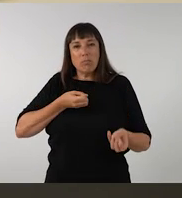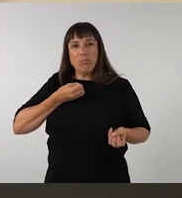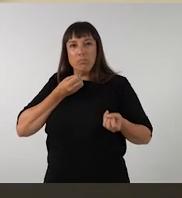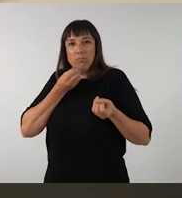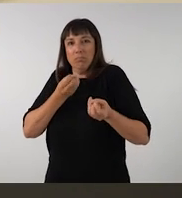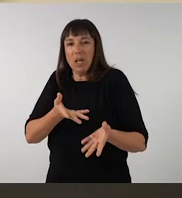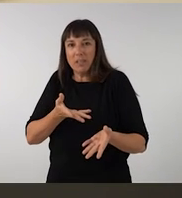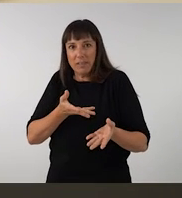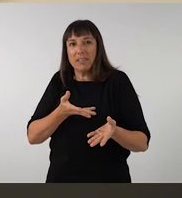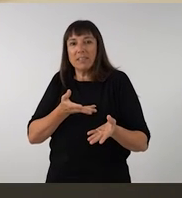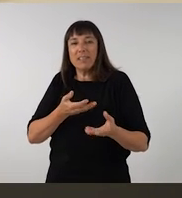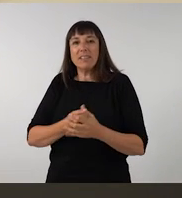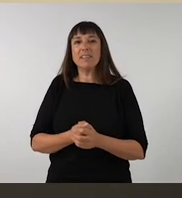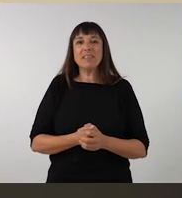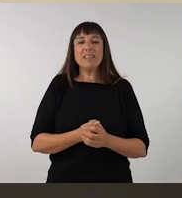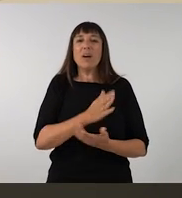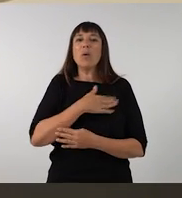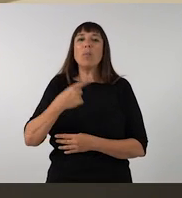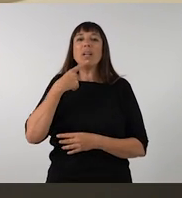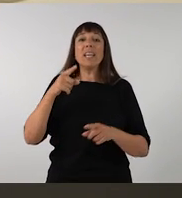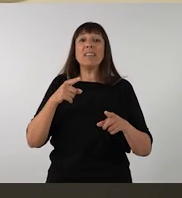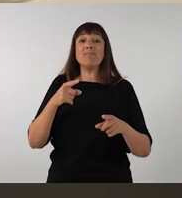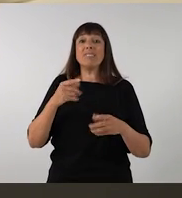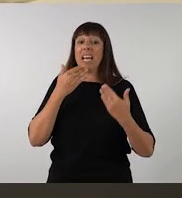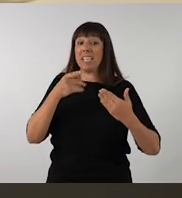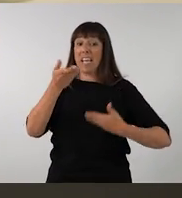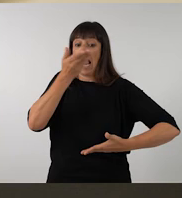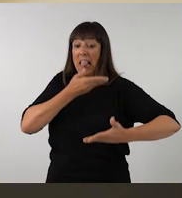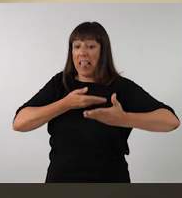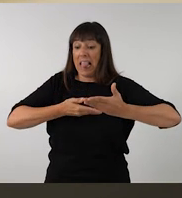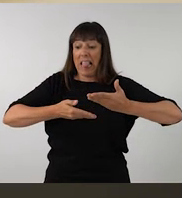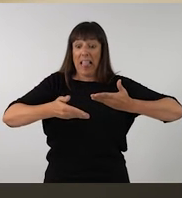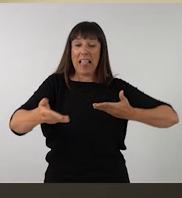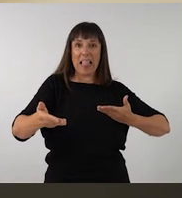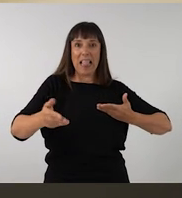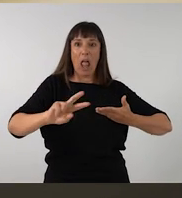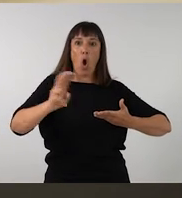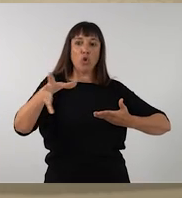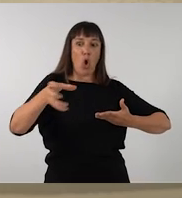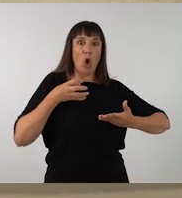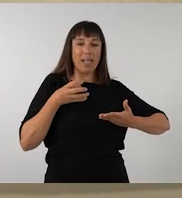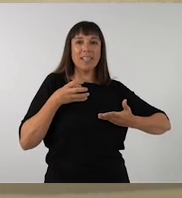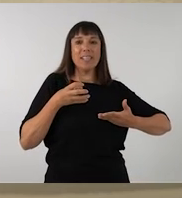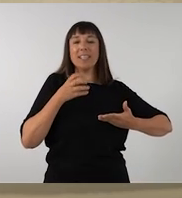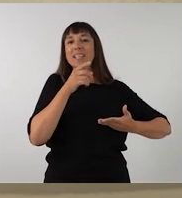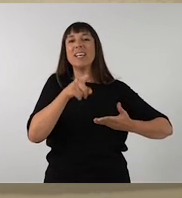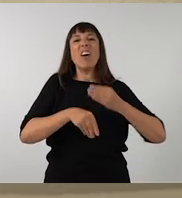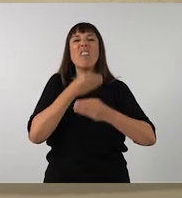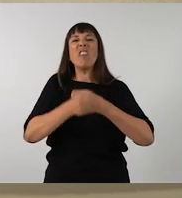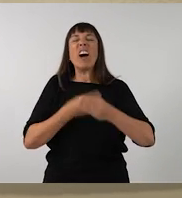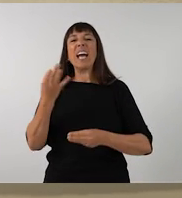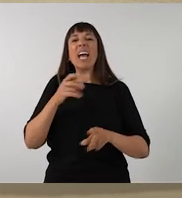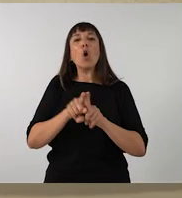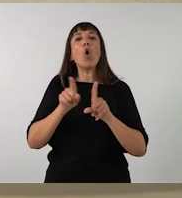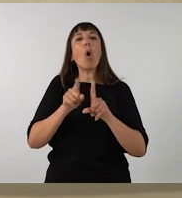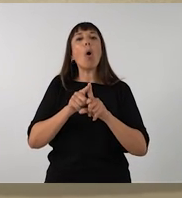deixa una part de nosaltres. Són el deixar aquests objectes preuats i endur-se en altres d'anònims, el que fa